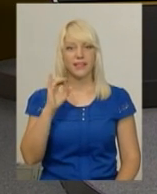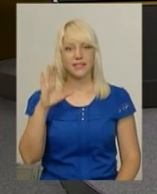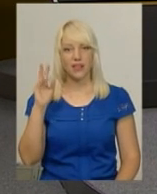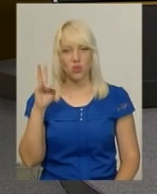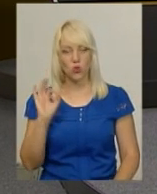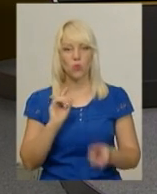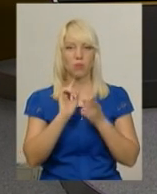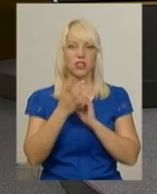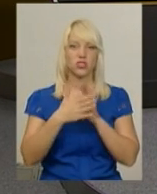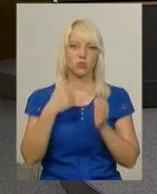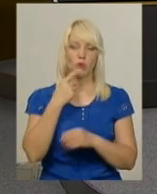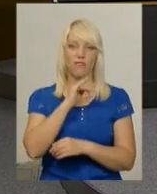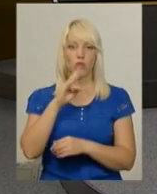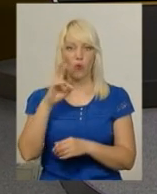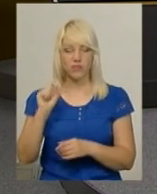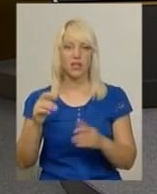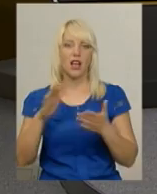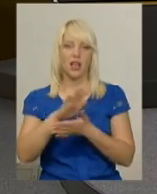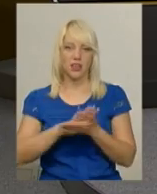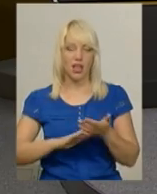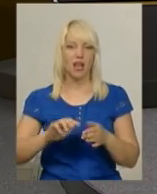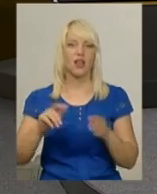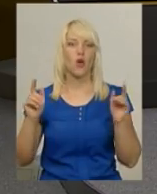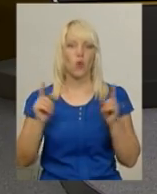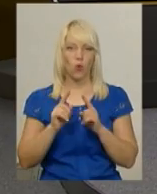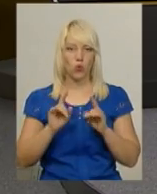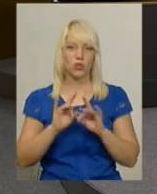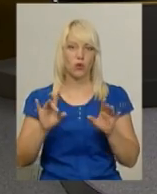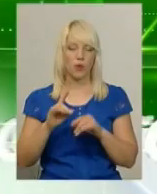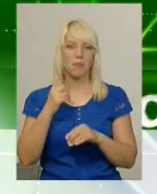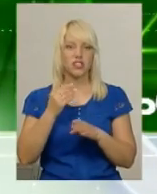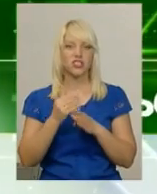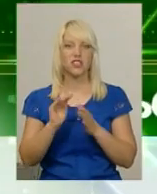жестову мову Оксана Фіновська. Далі короткий огляд першої частини випуску.